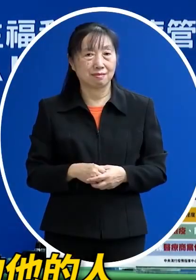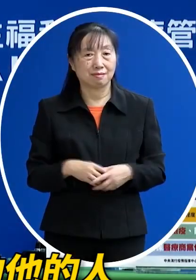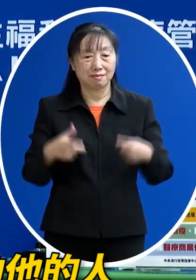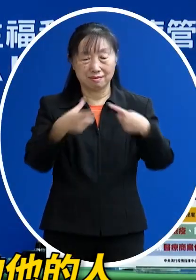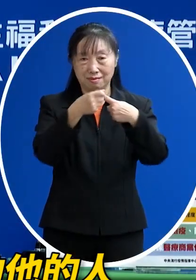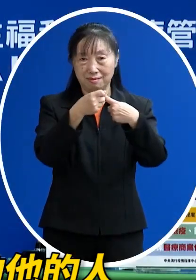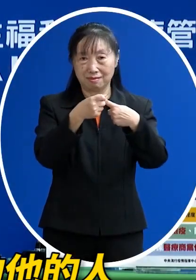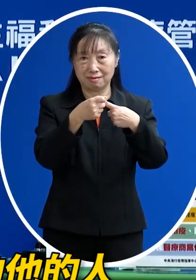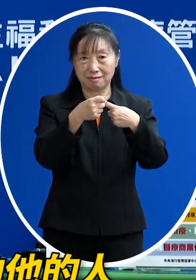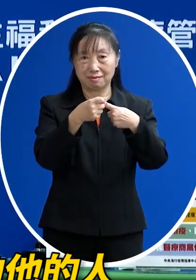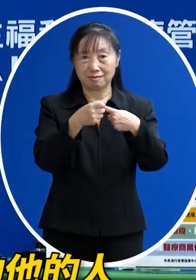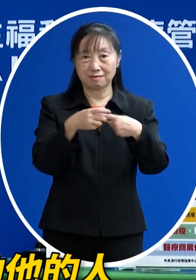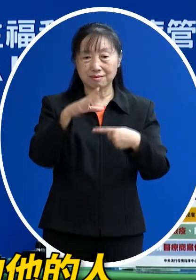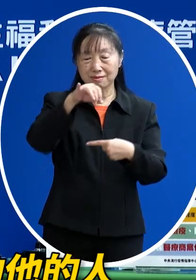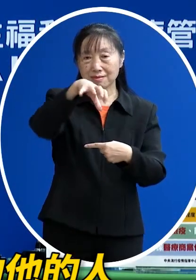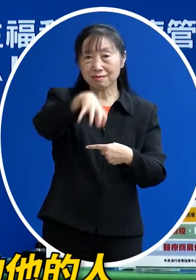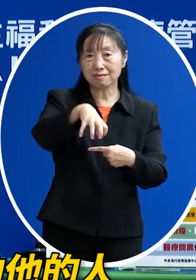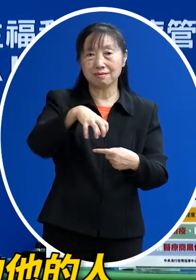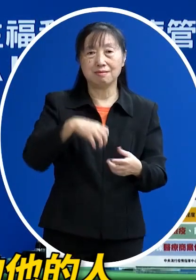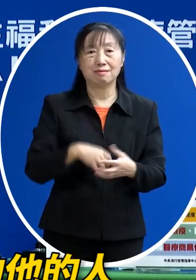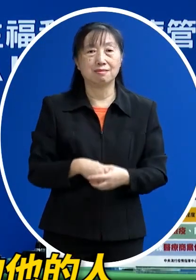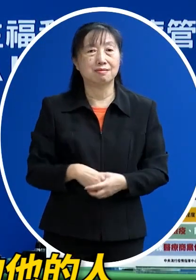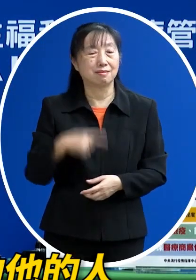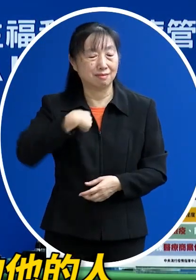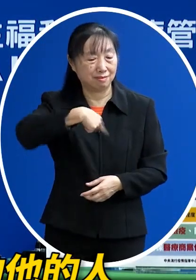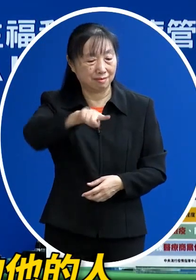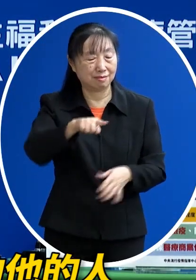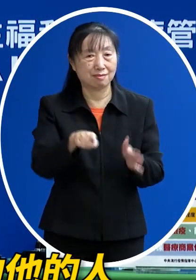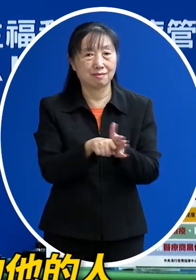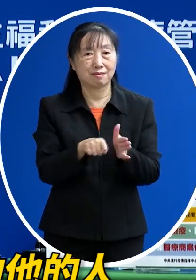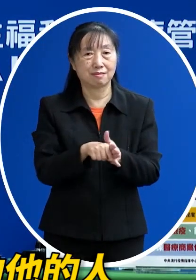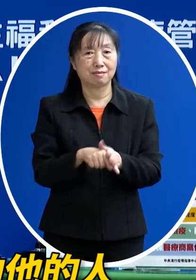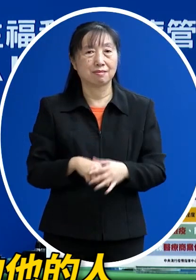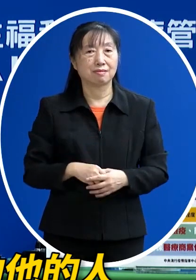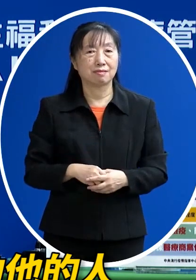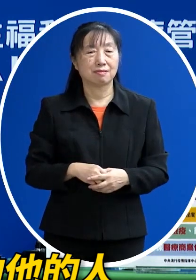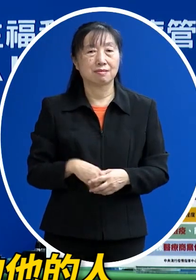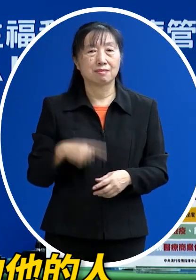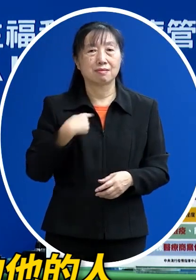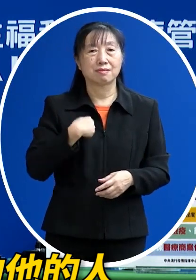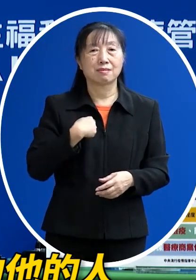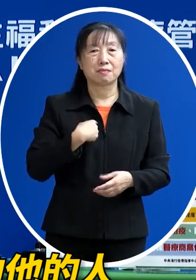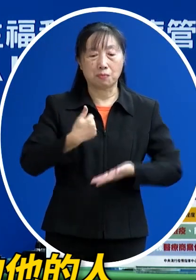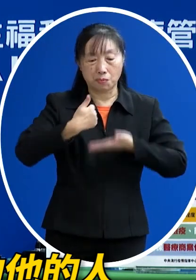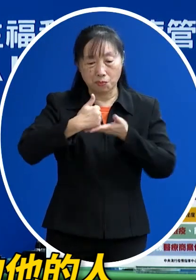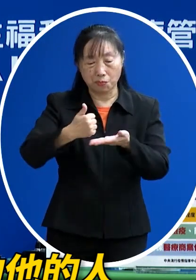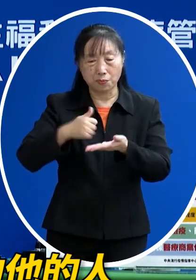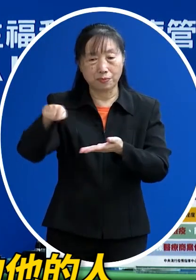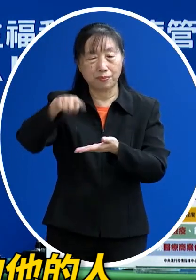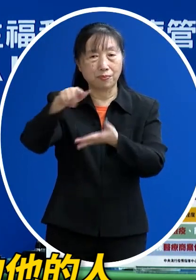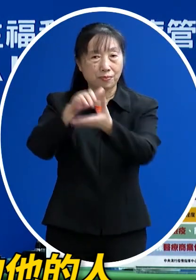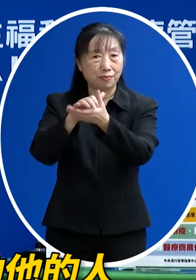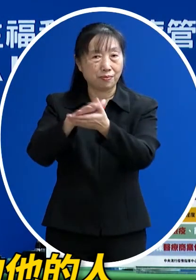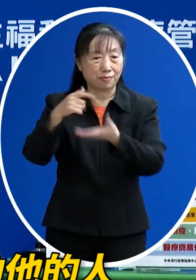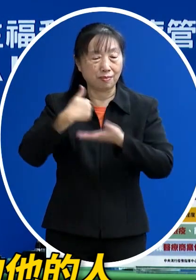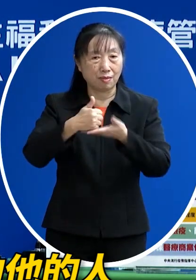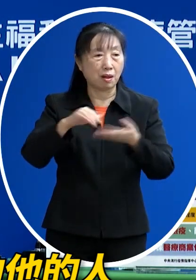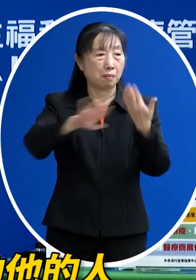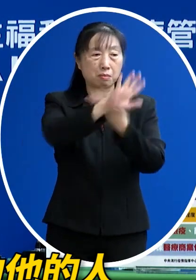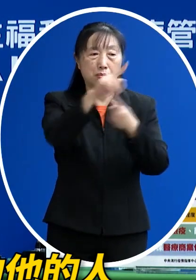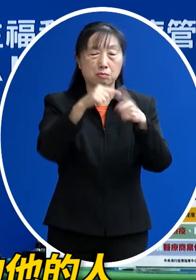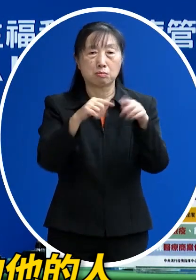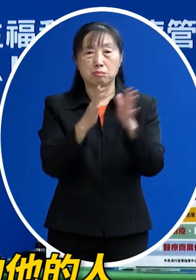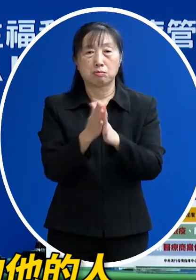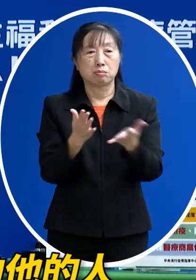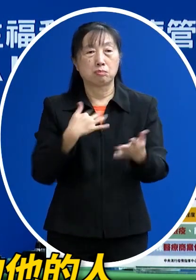第一個 那個場合 事實上去的時候除了這邀約我的朋友之外我其他人事